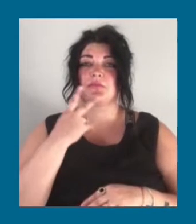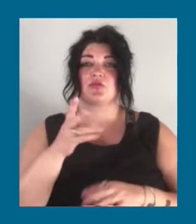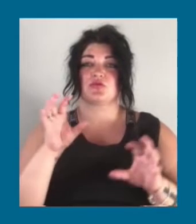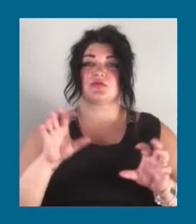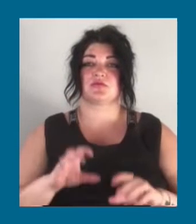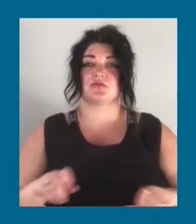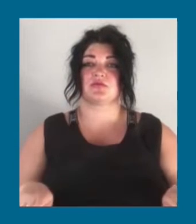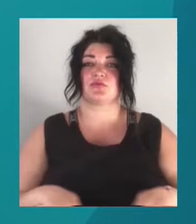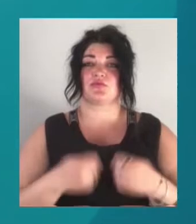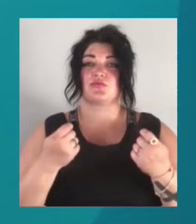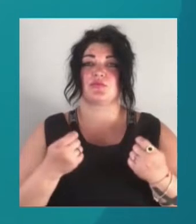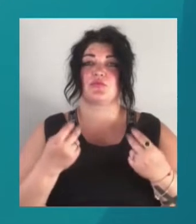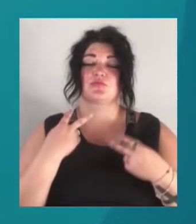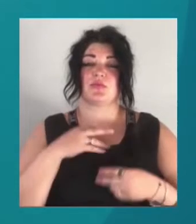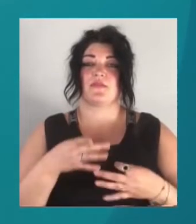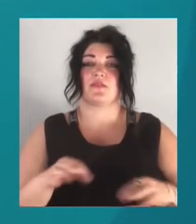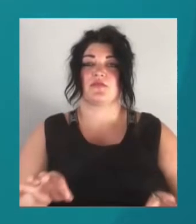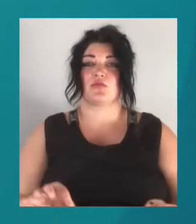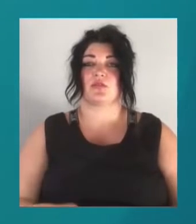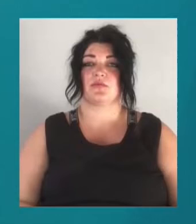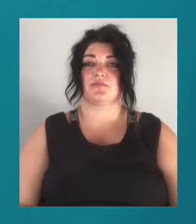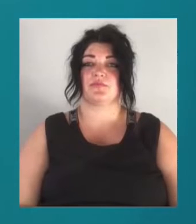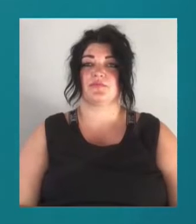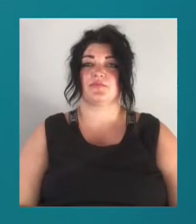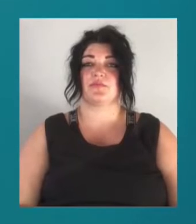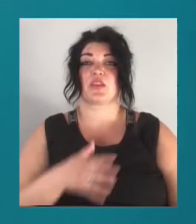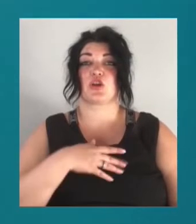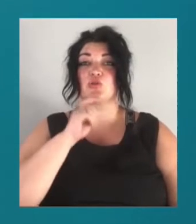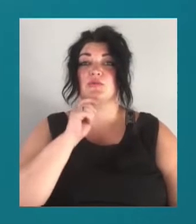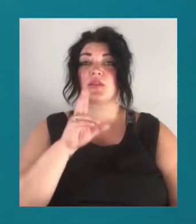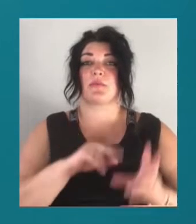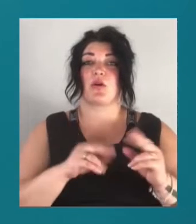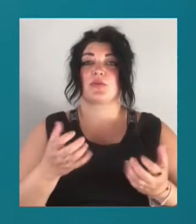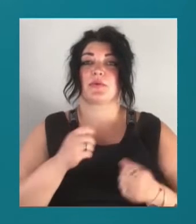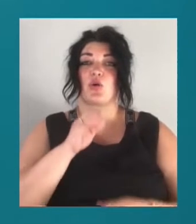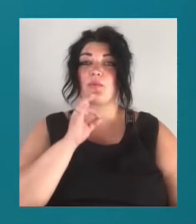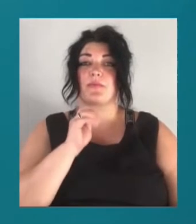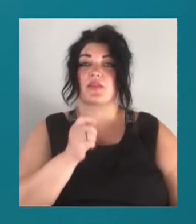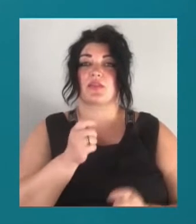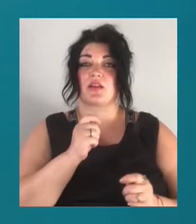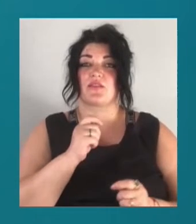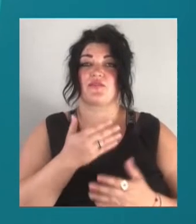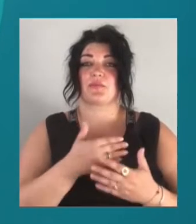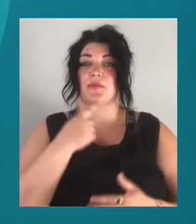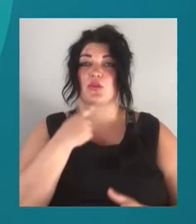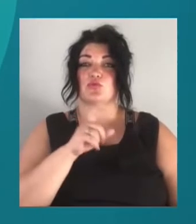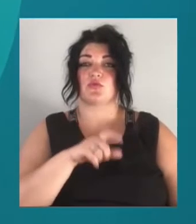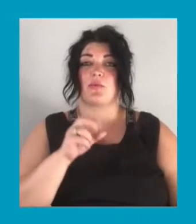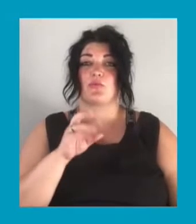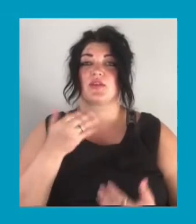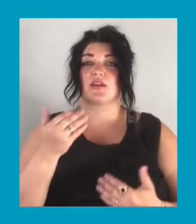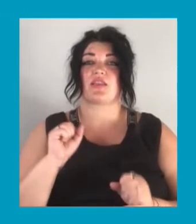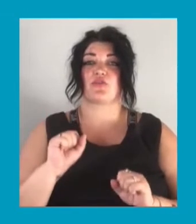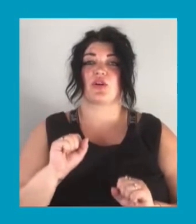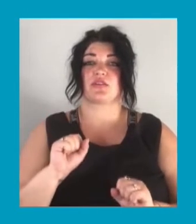років збавлення поліця. Наші кореспонденти намагаються отримати коментарі від підозрюваних або їхніх адвокатів.